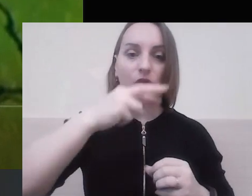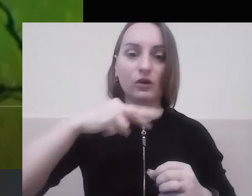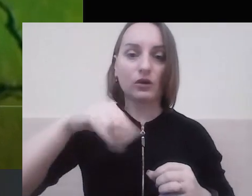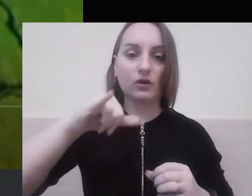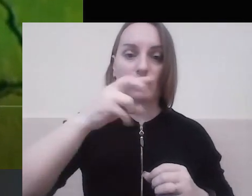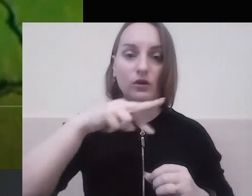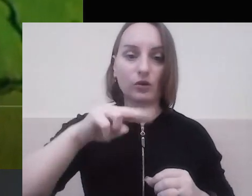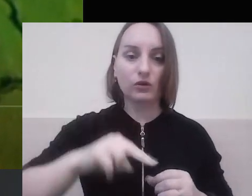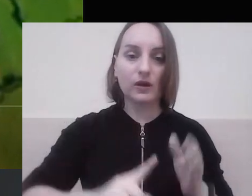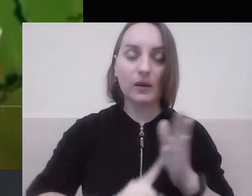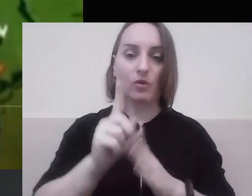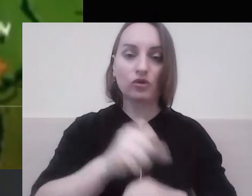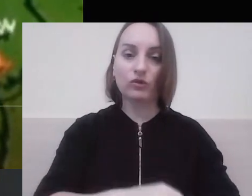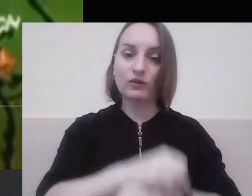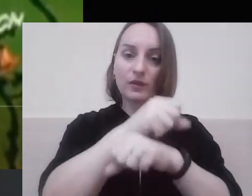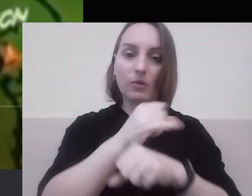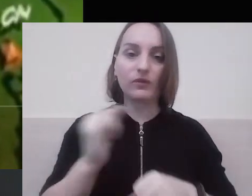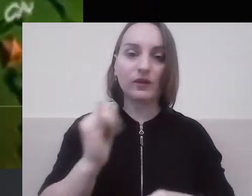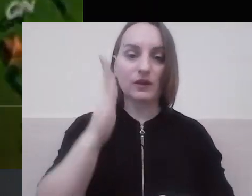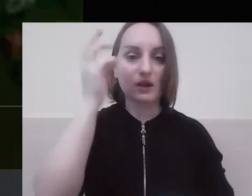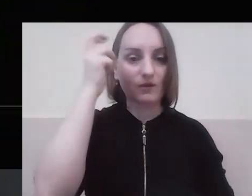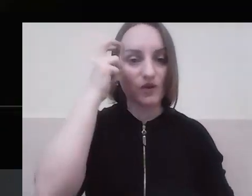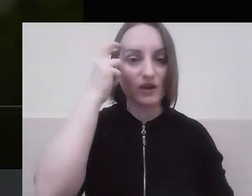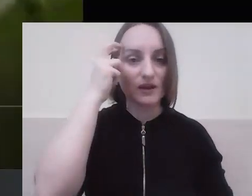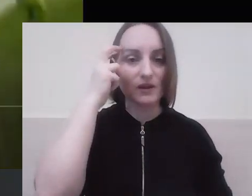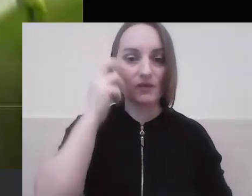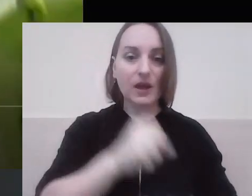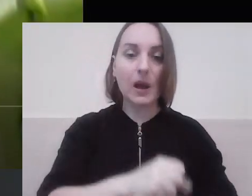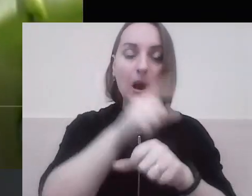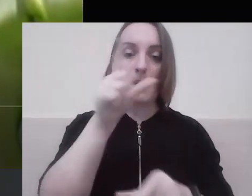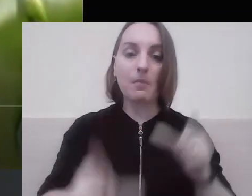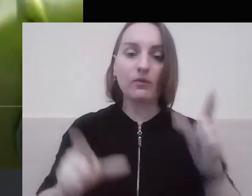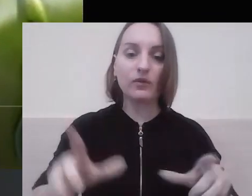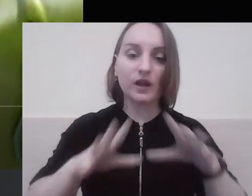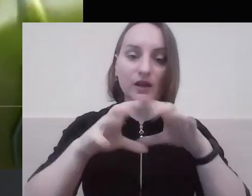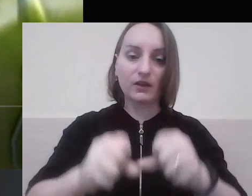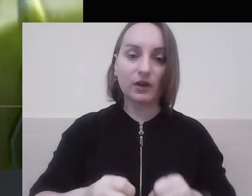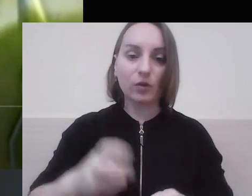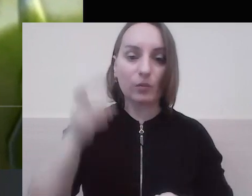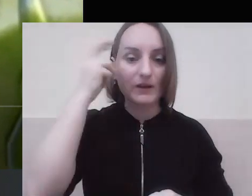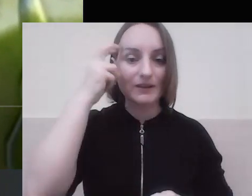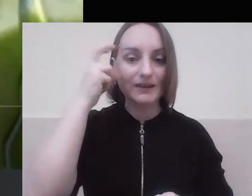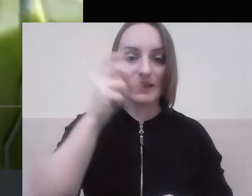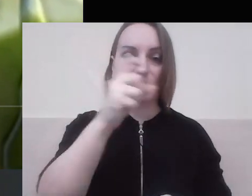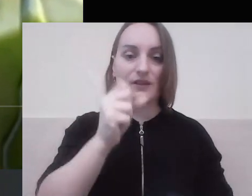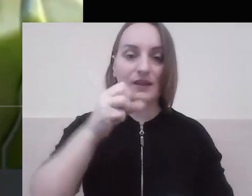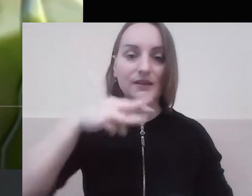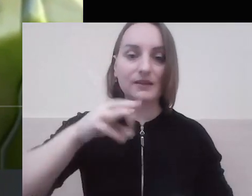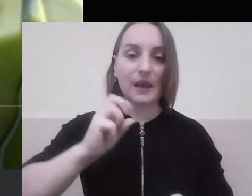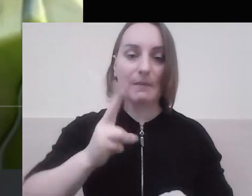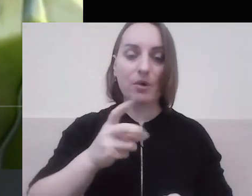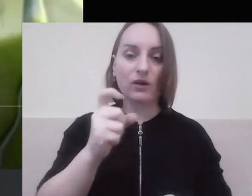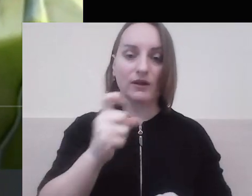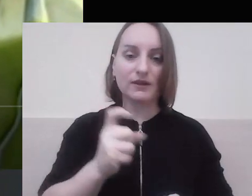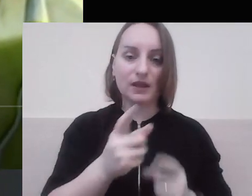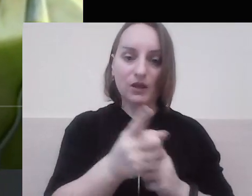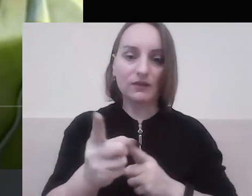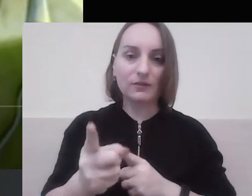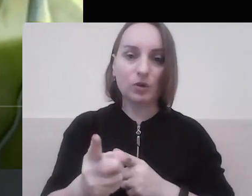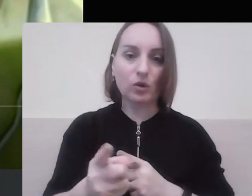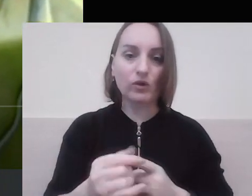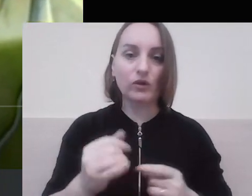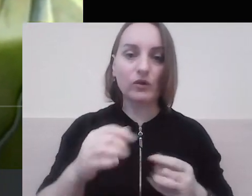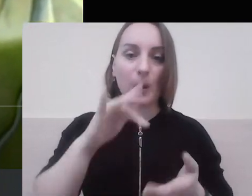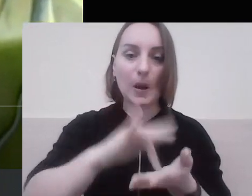року спалахнуло повстання і в Києві. Повсталі захопили Київський замок з гарматами і бойовими припасами, а